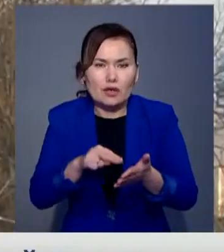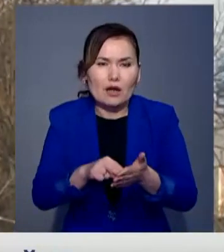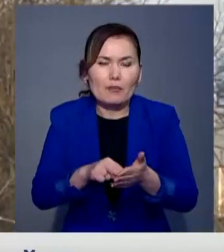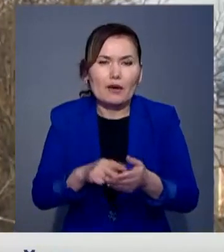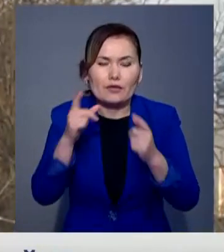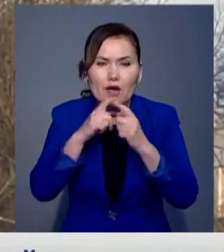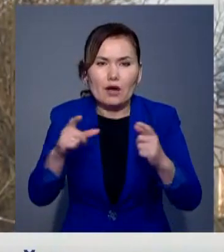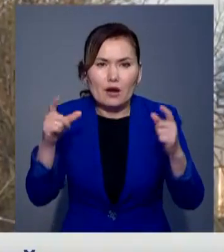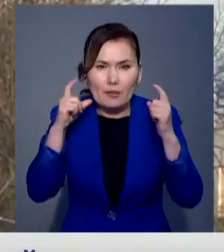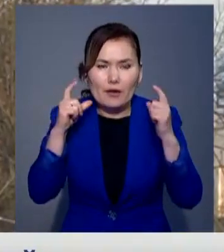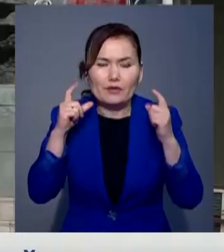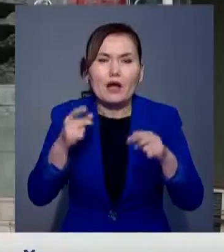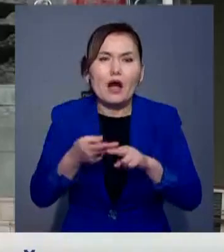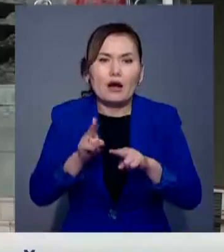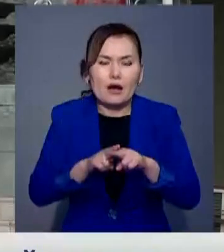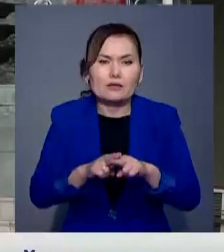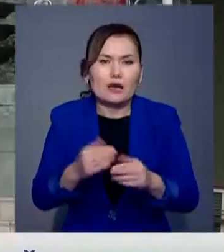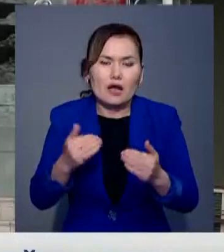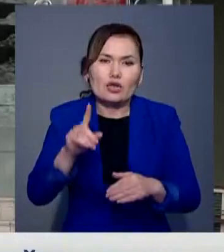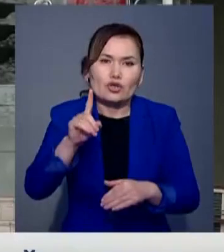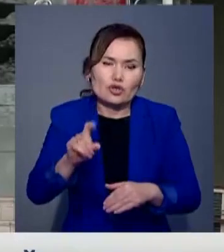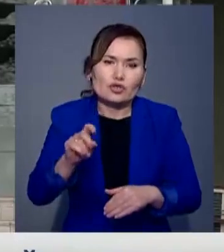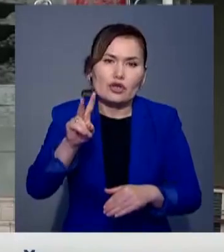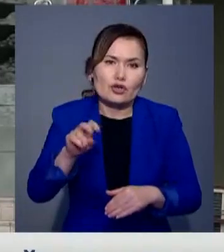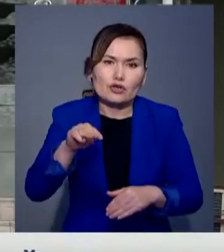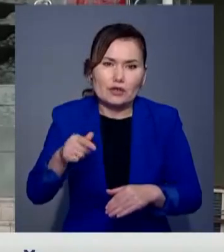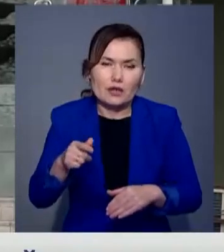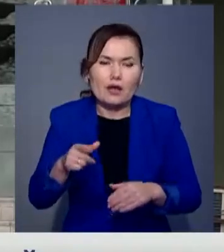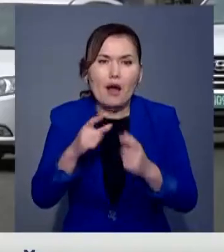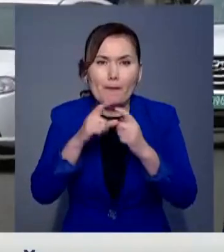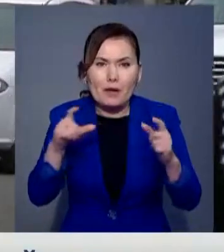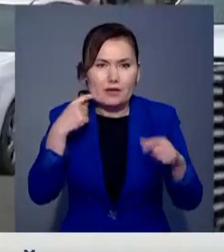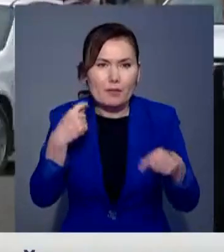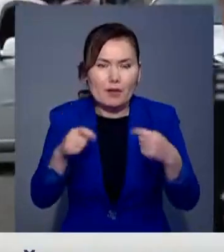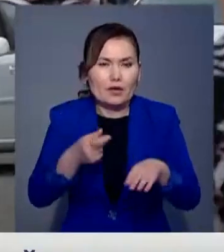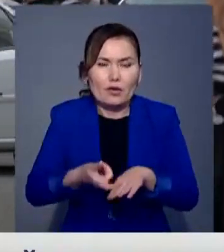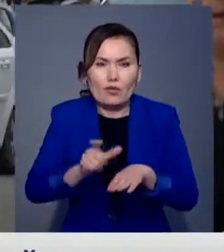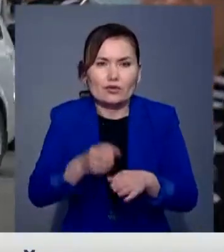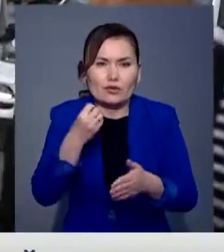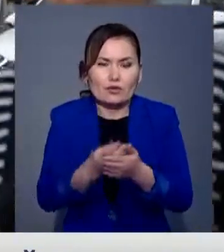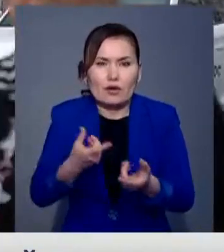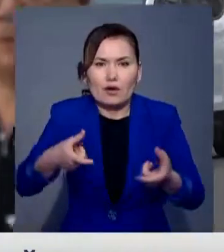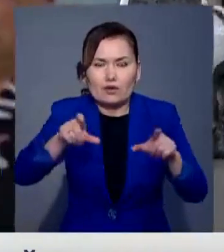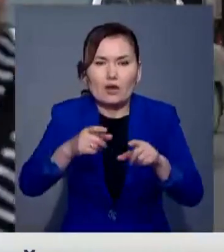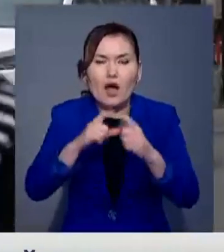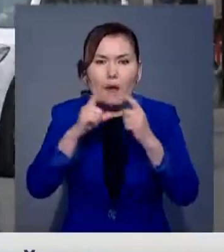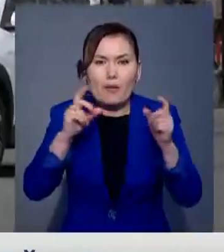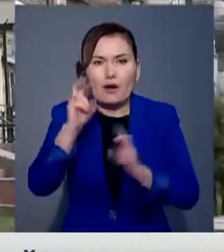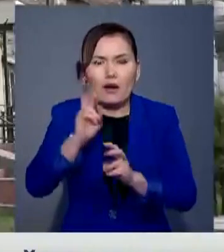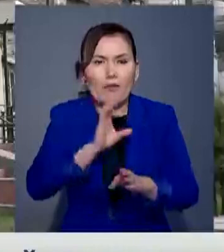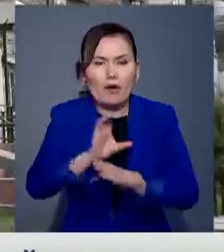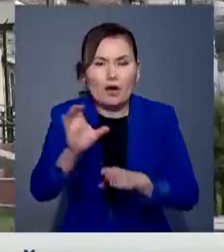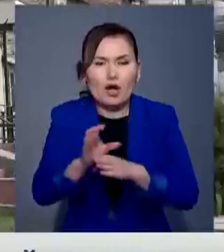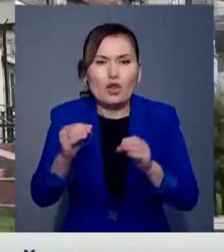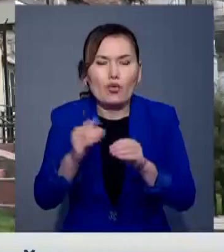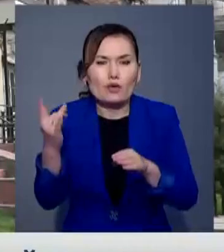бір әт қолданыға болады маскаларды қазір 100-200 кенгеден саудалау жатыр. Өкмет, осындай бетпердейлердің өндіріс көлемін өнесе